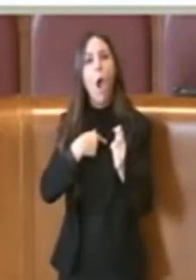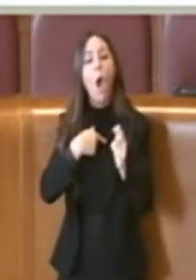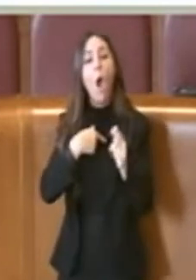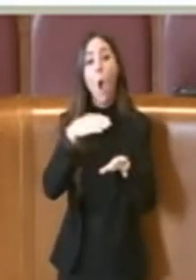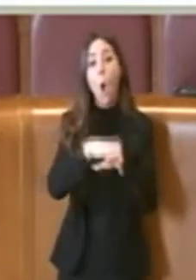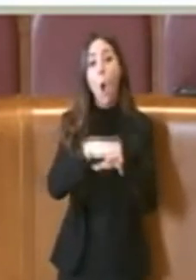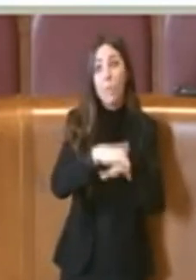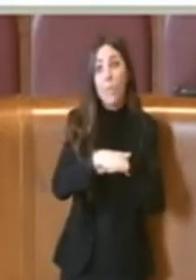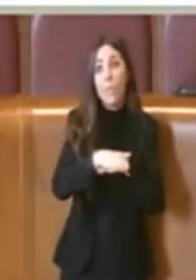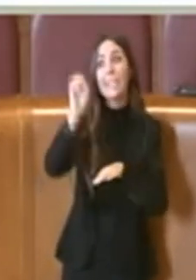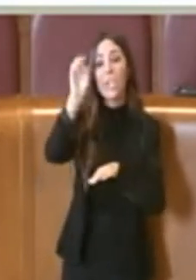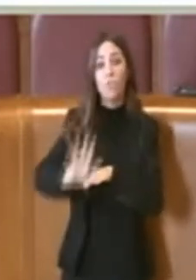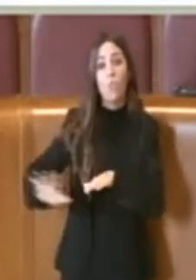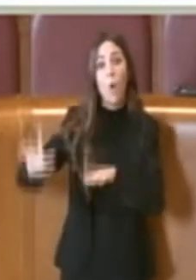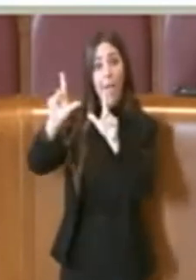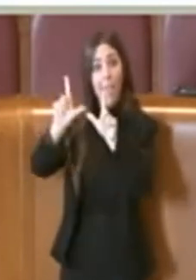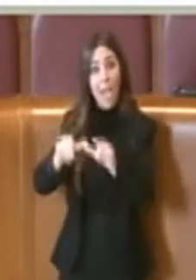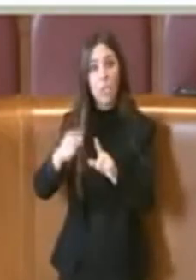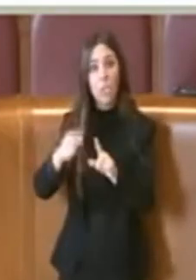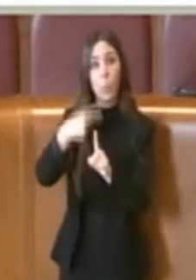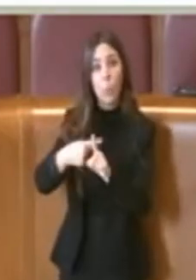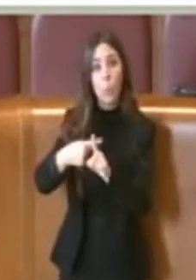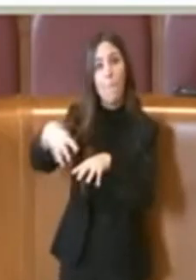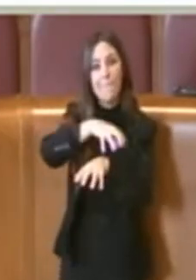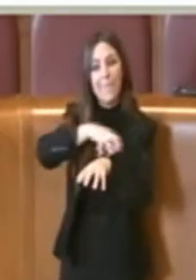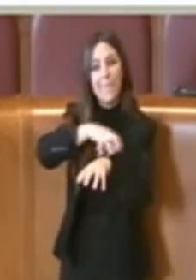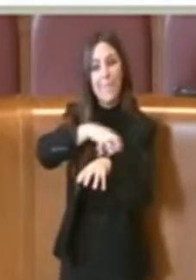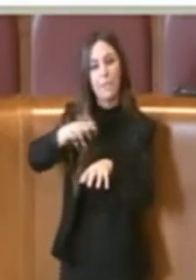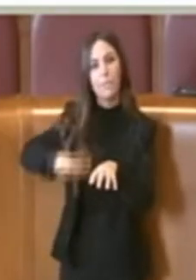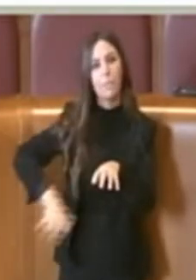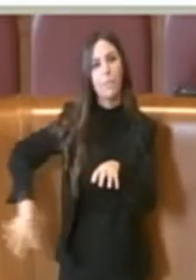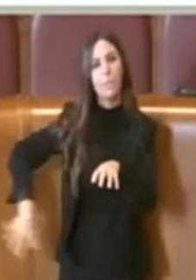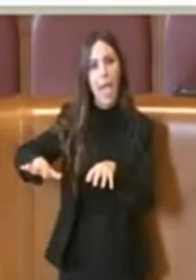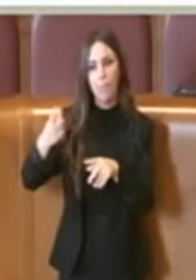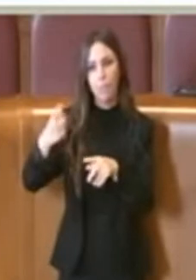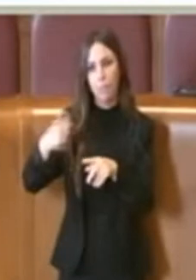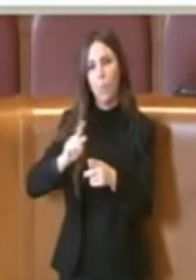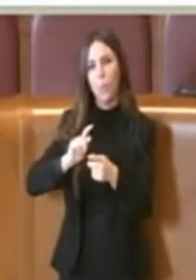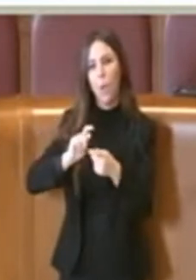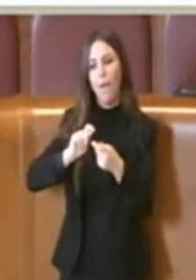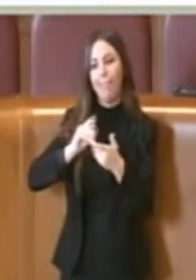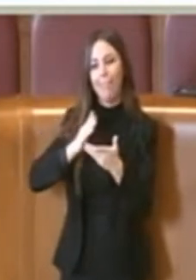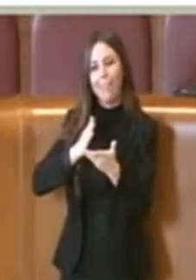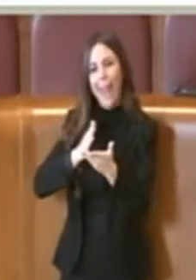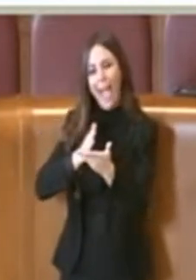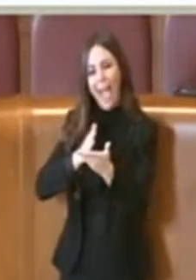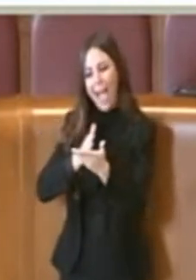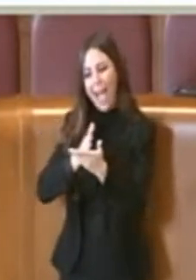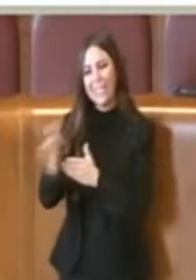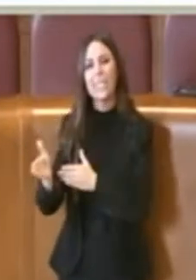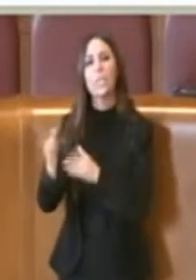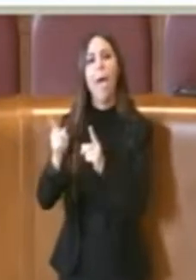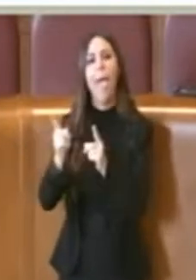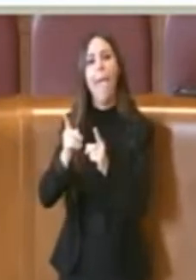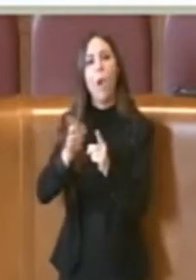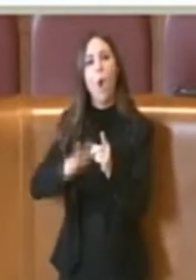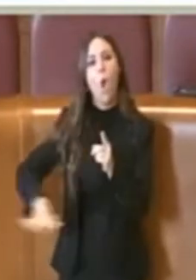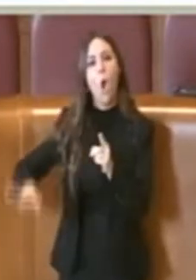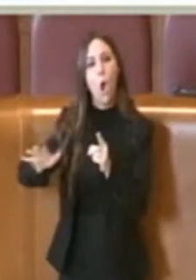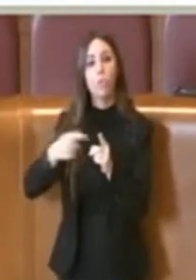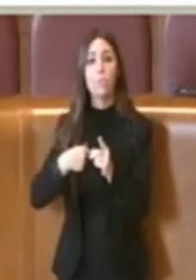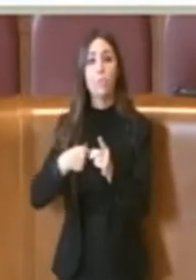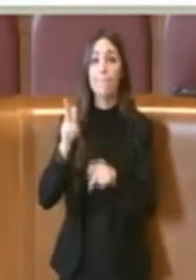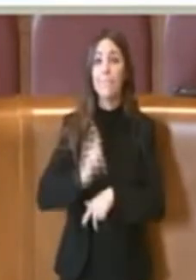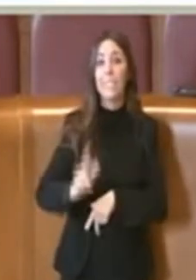sono appunto la Regione Lazio, ovviamente il Ministero dell'Ambiente, oggi il Ministero della Transizione Ecologica. Questo è un ordine del giorno, spero che venga